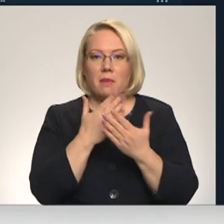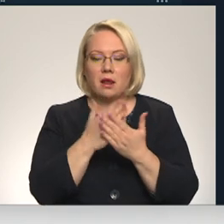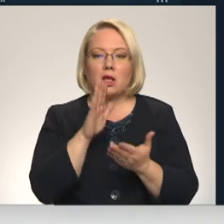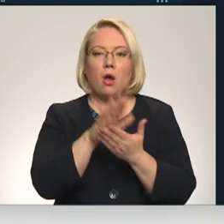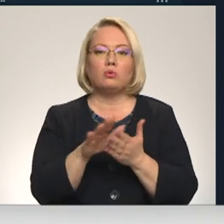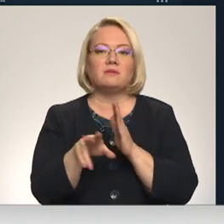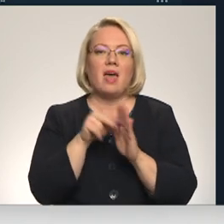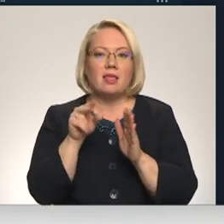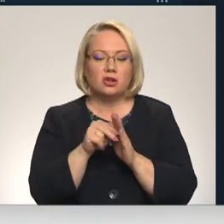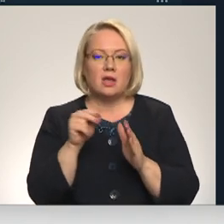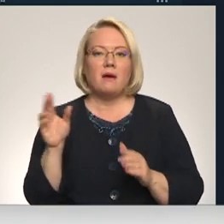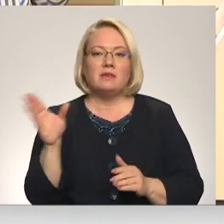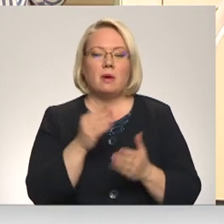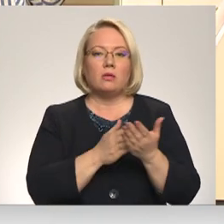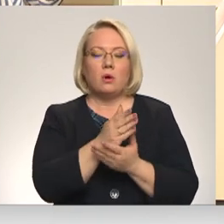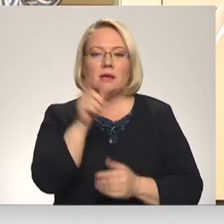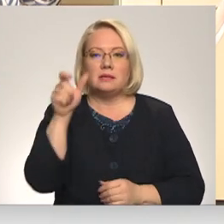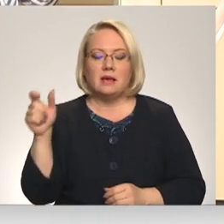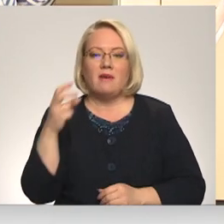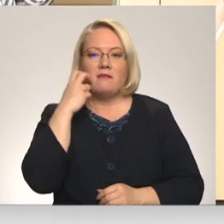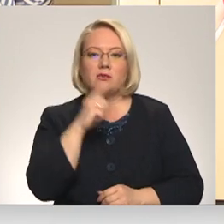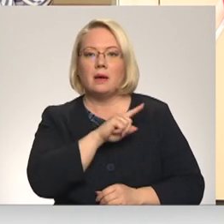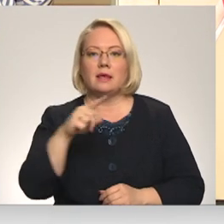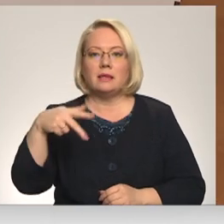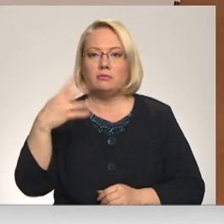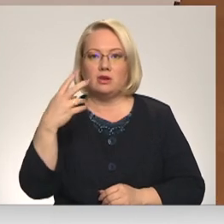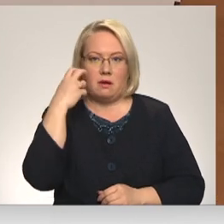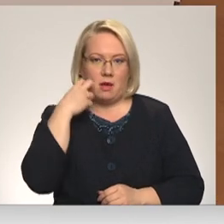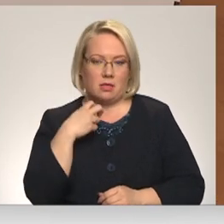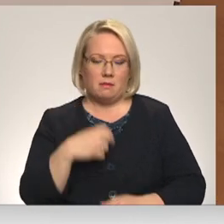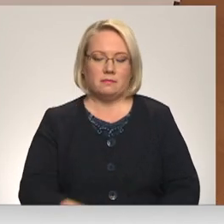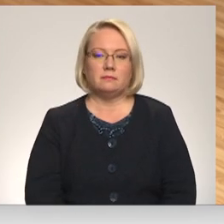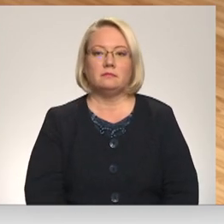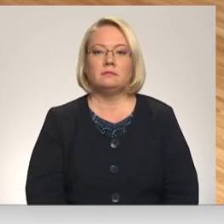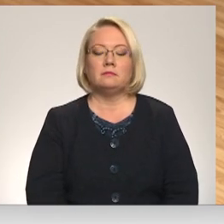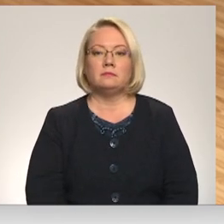vēlēšanu iecirkņiem visrātāk dodas cilvēku vecmā līdz 34 gadiem. Davids Frenefelts, Latvijas televīzija.